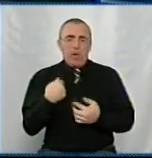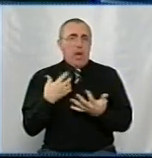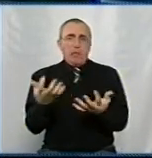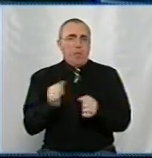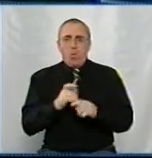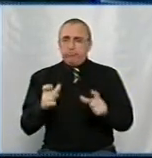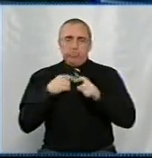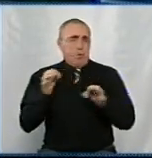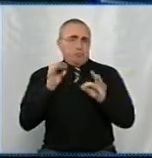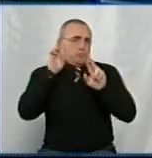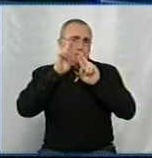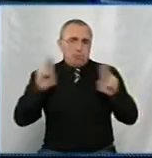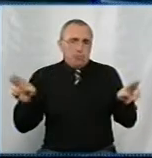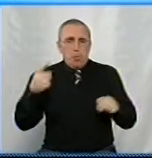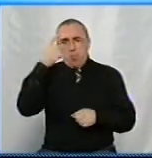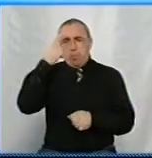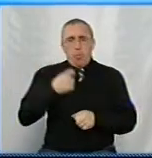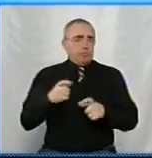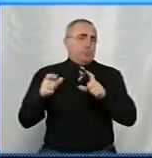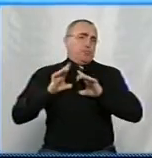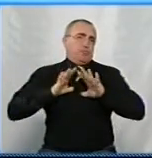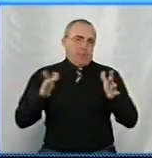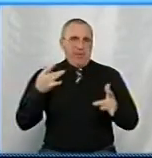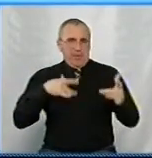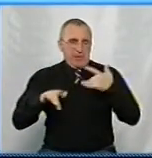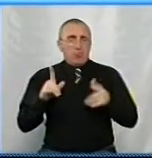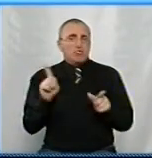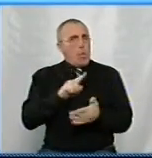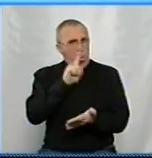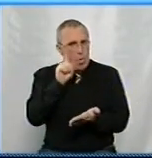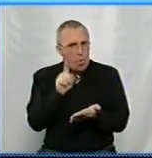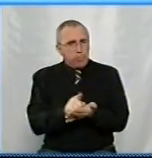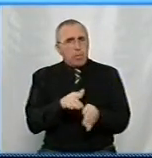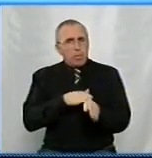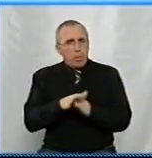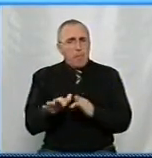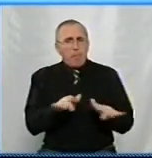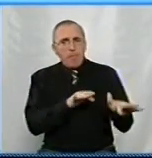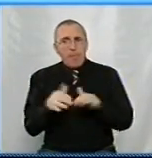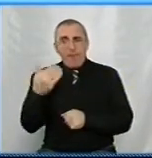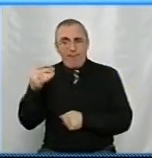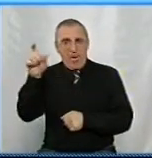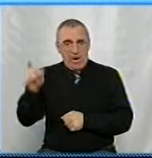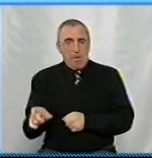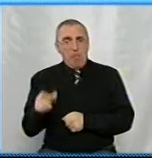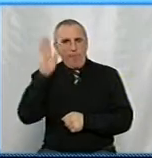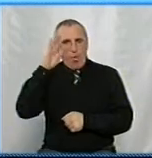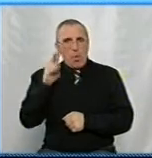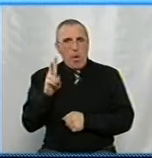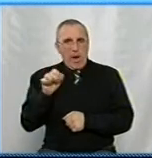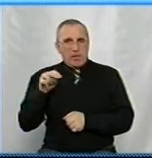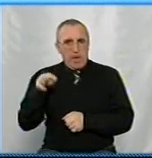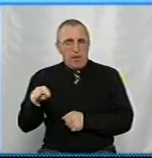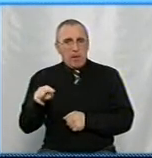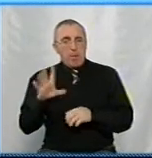отримував, я не знаю, попередження не надсилали. Тобто, чи обов'язково дотримання процедури вами, як водоканалом, для того,